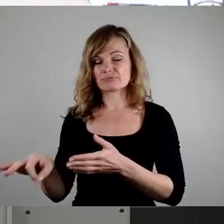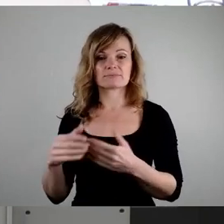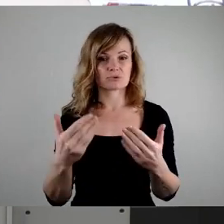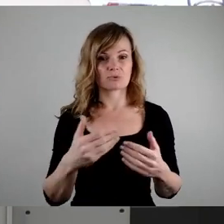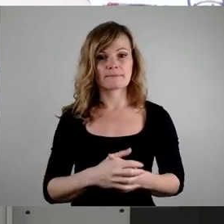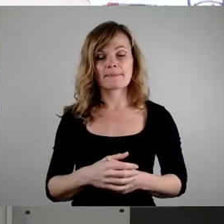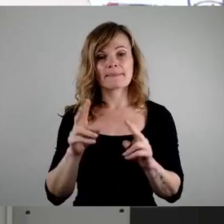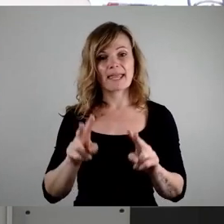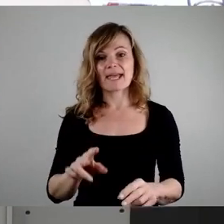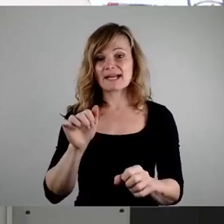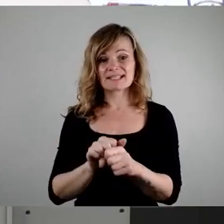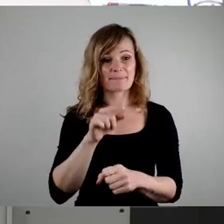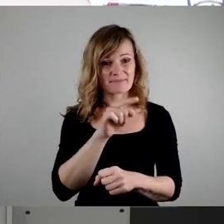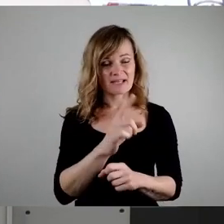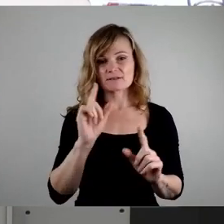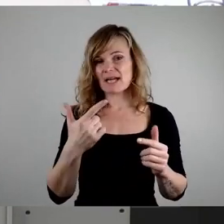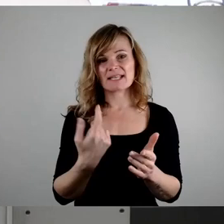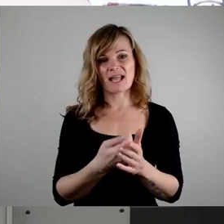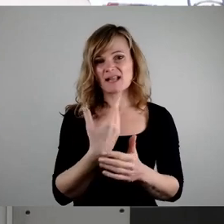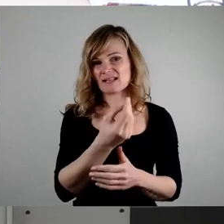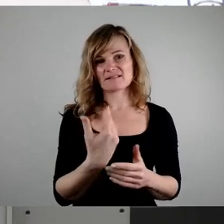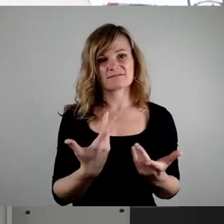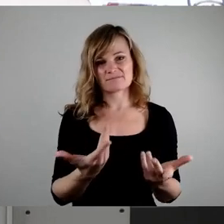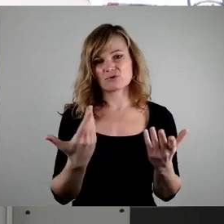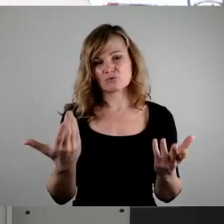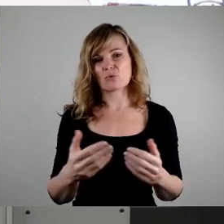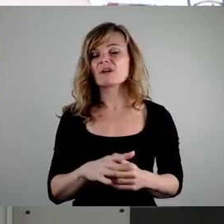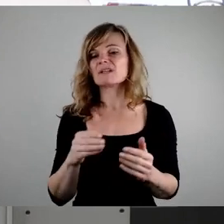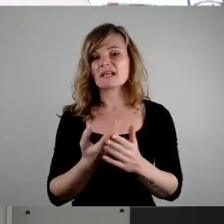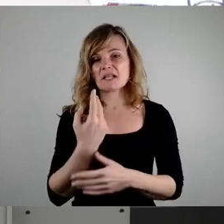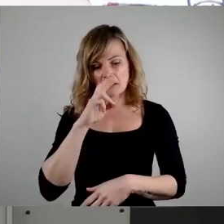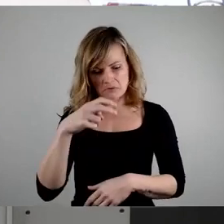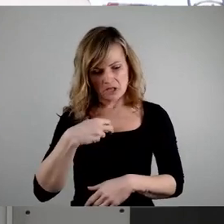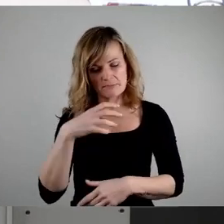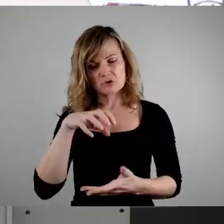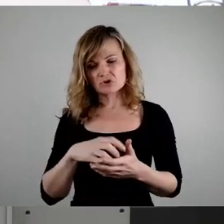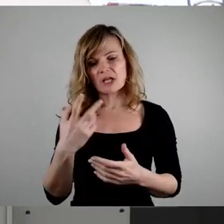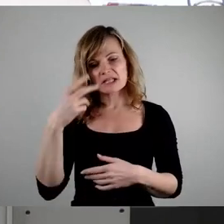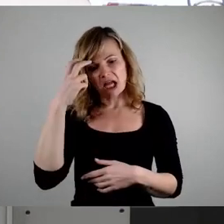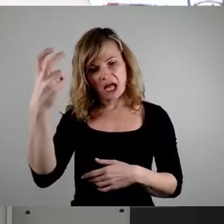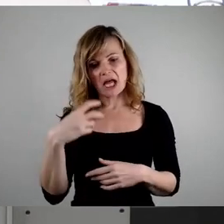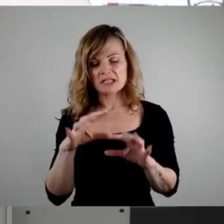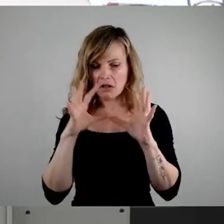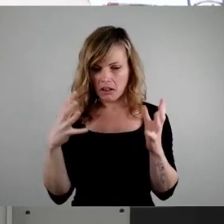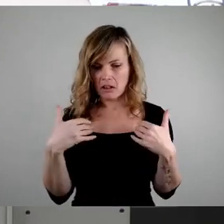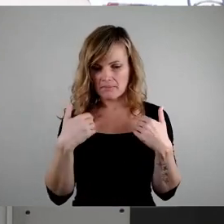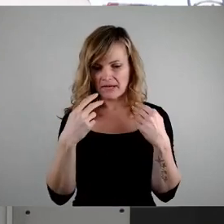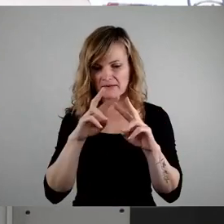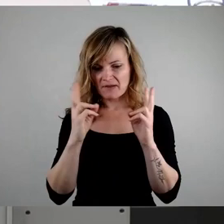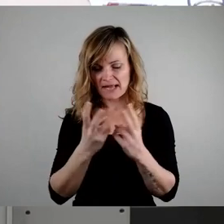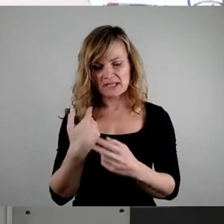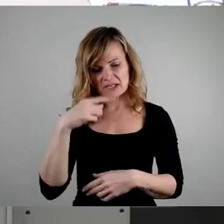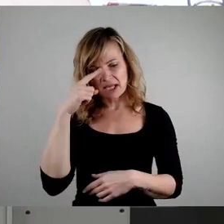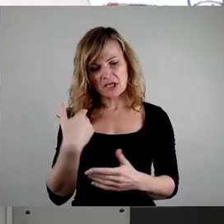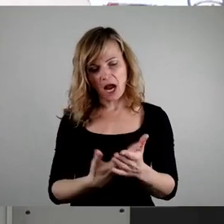Ehrenamt und gibt kein Geld. Das heißt also, sie können nicht von sich, von ihrer Stadtratsblase ausgehen, dass das funktioniert. Zum